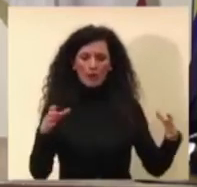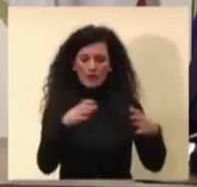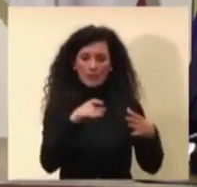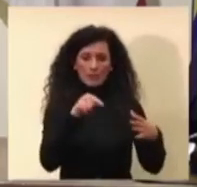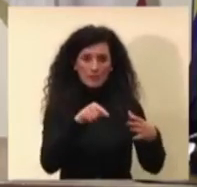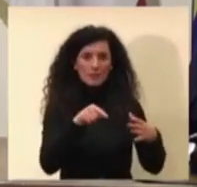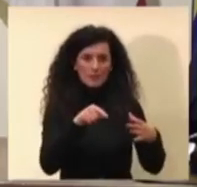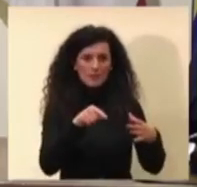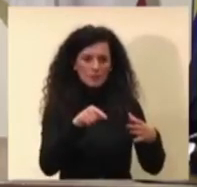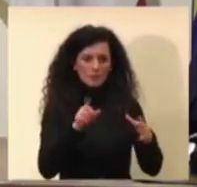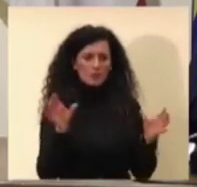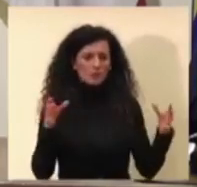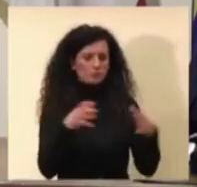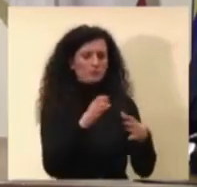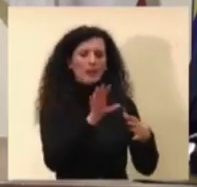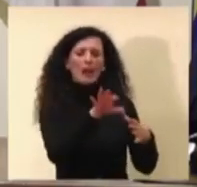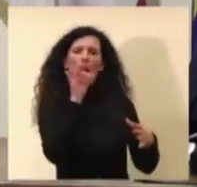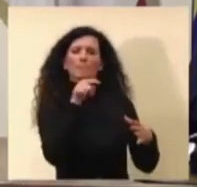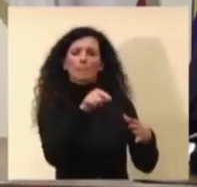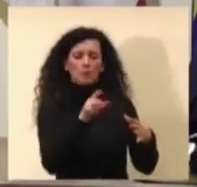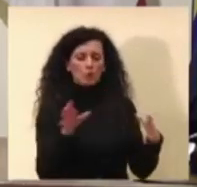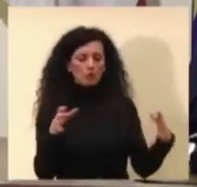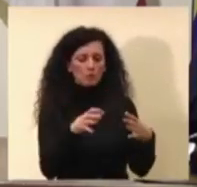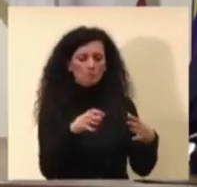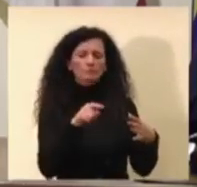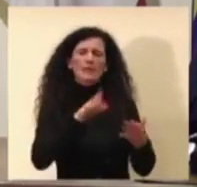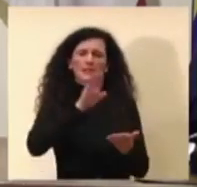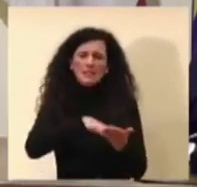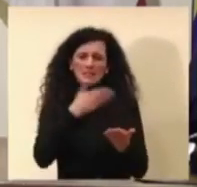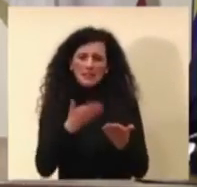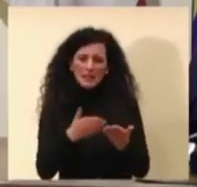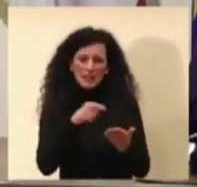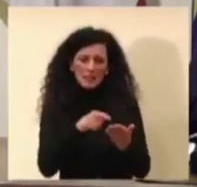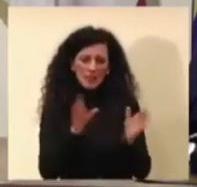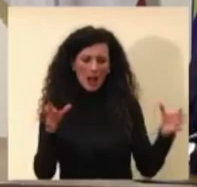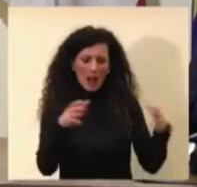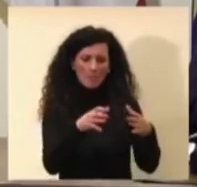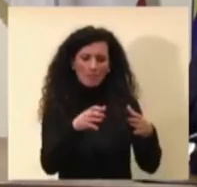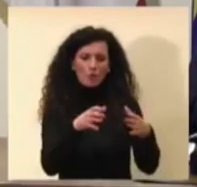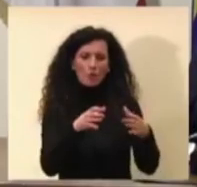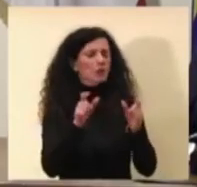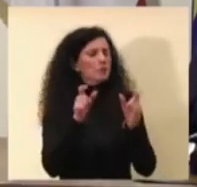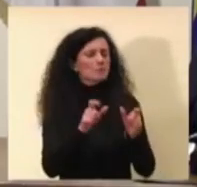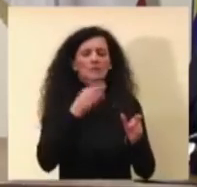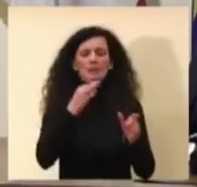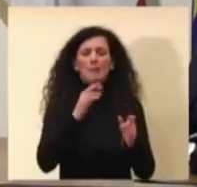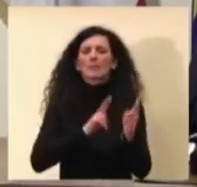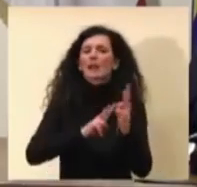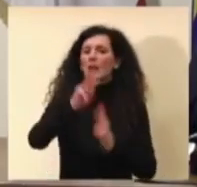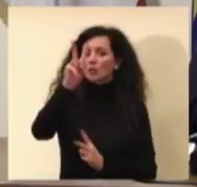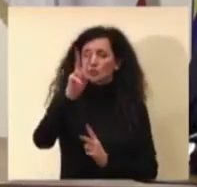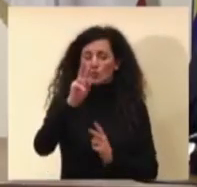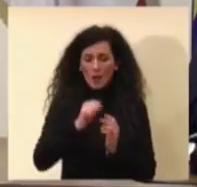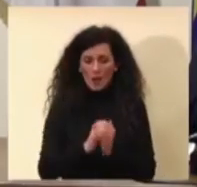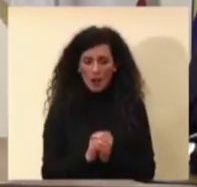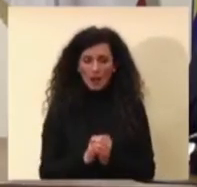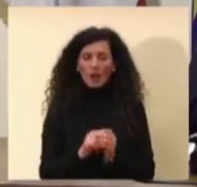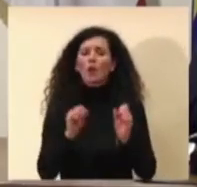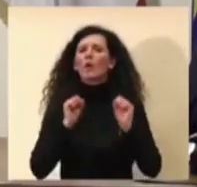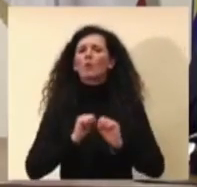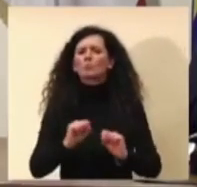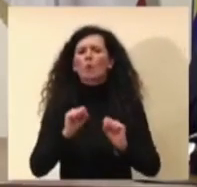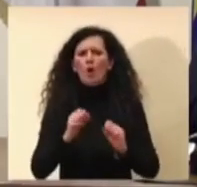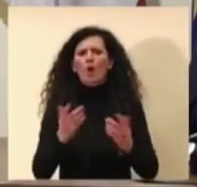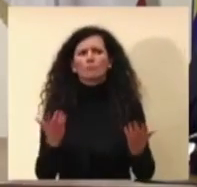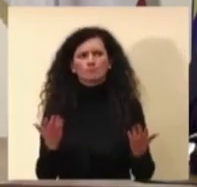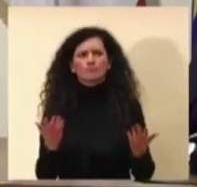la stima del campione viene fatta su base nazionale può accadere che per alcune regioni il numero di